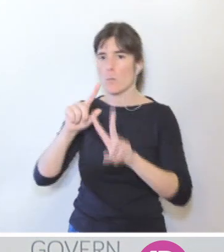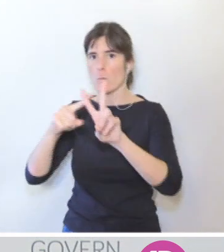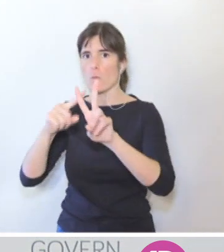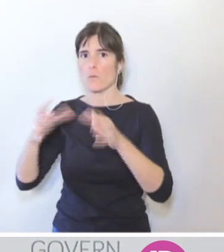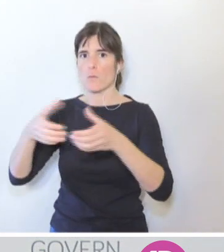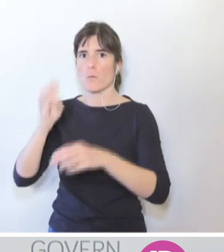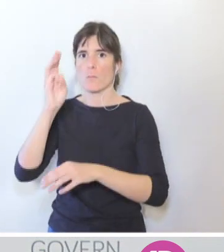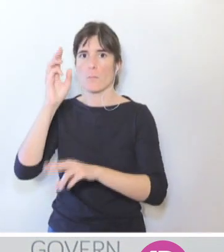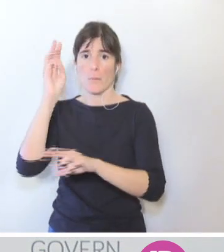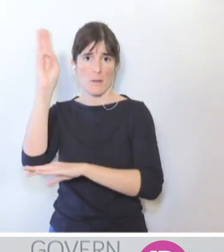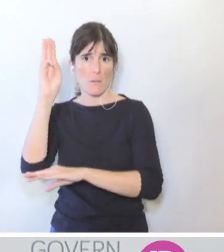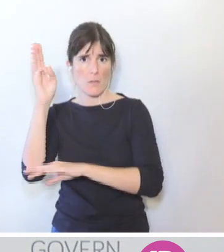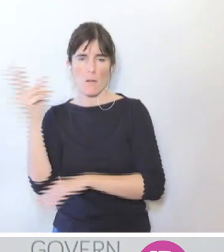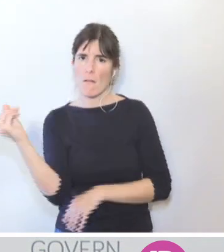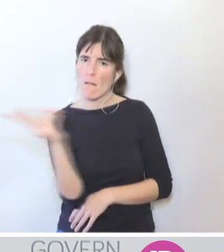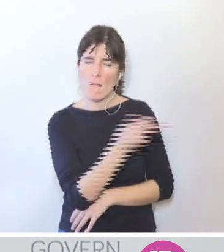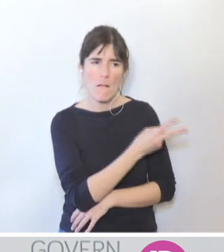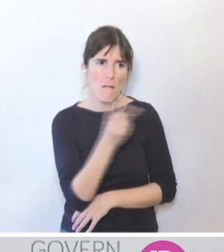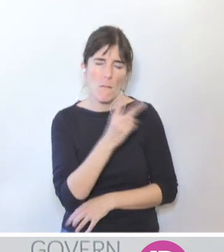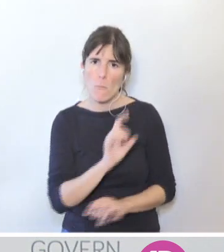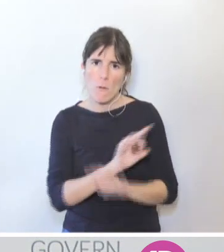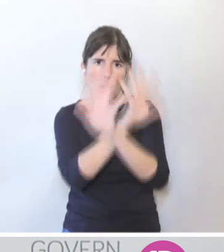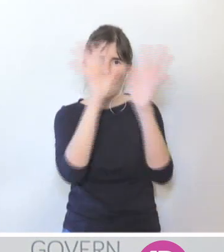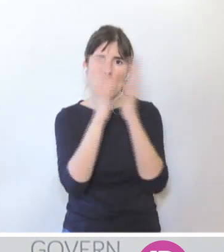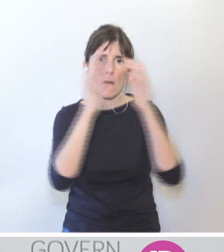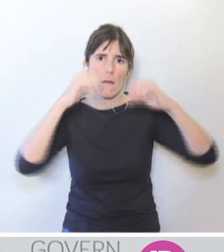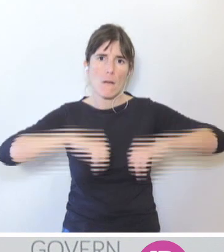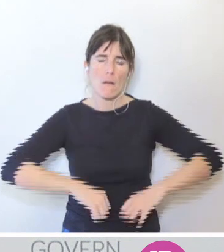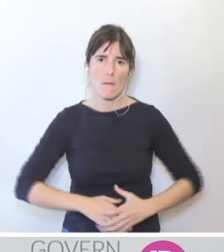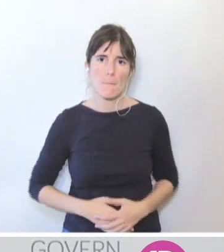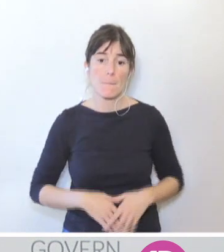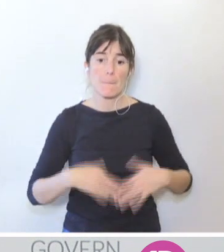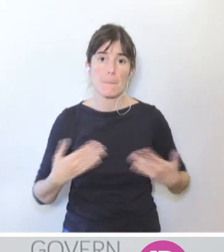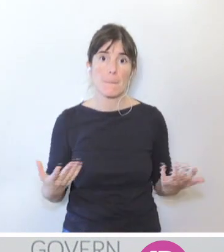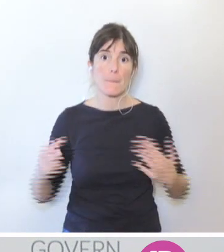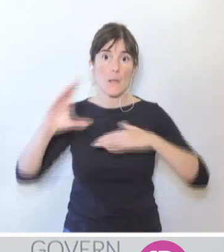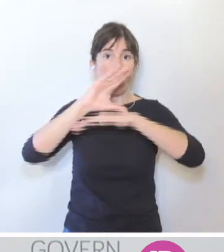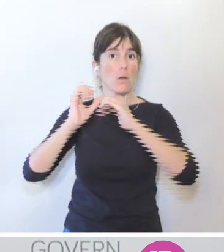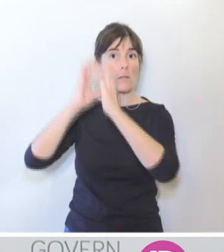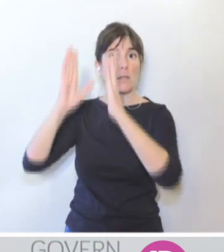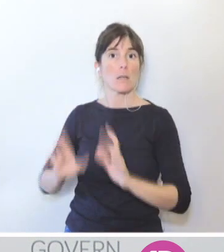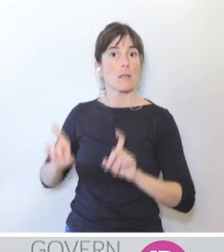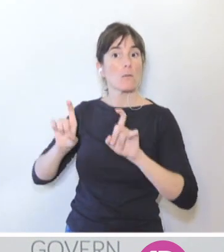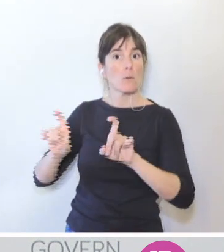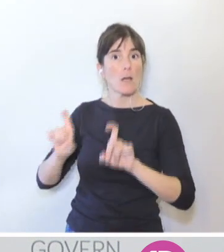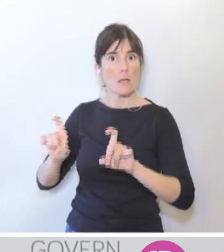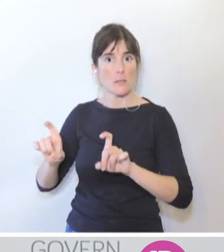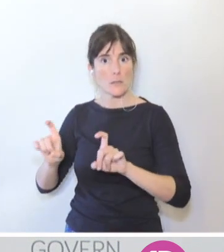serà sa Conselleria d'Educació sa que desenvoluparà consensuant un sa comunitat educativa